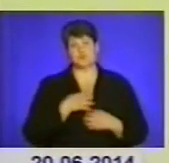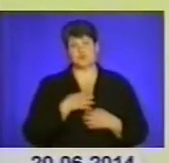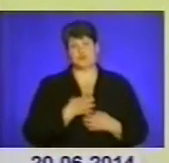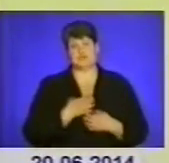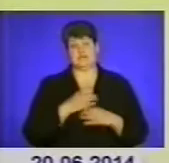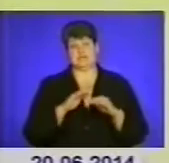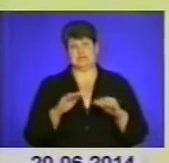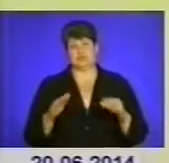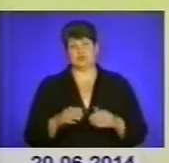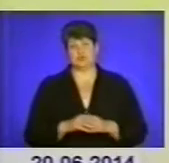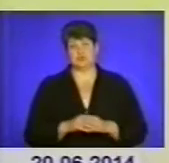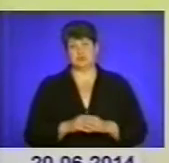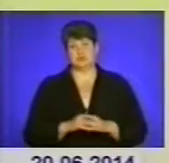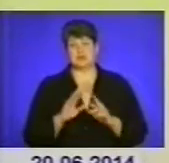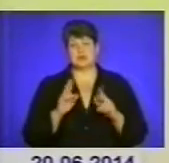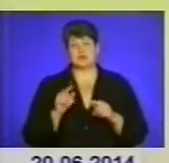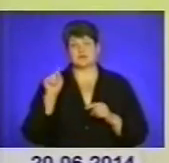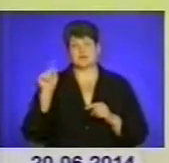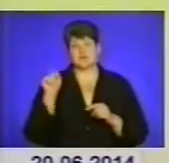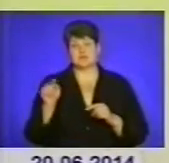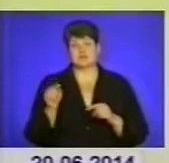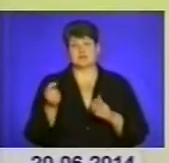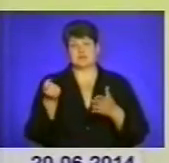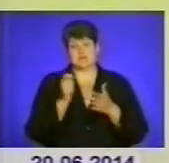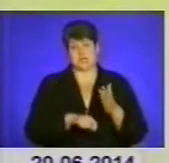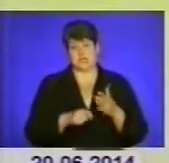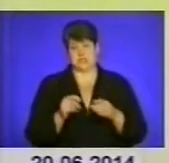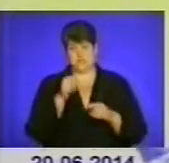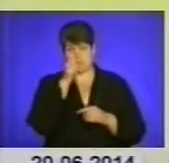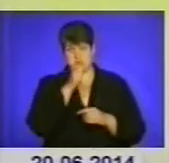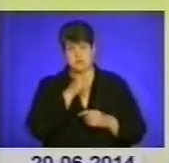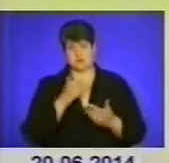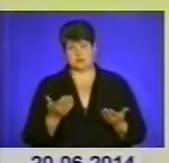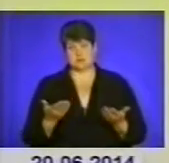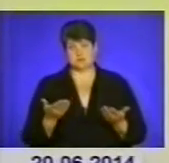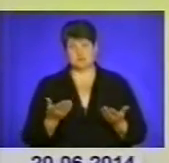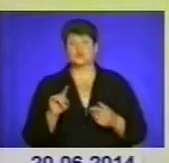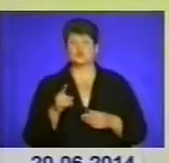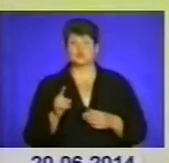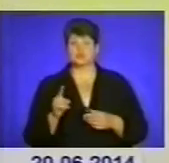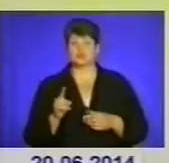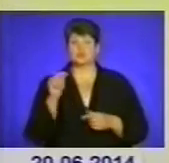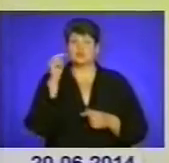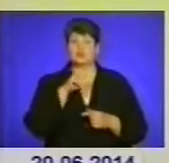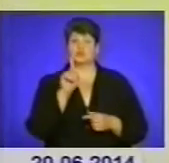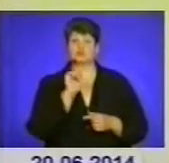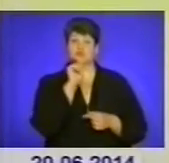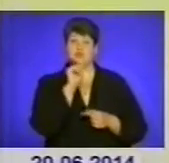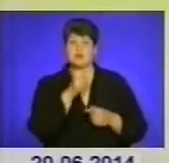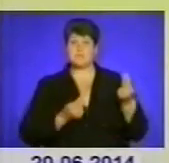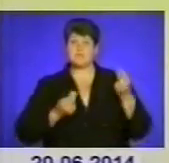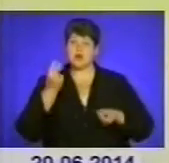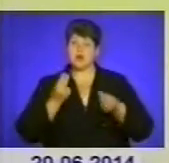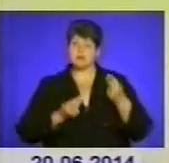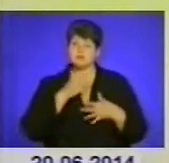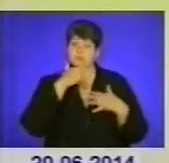садочком, як він закриється на місяць. Чому? Того, що там грається